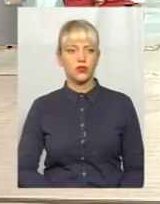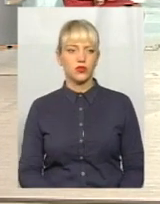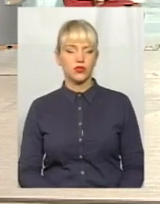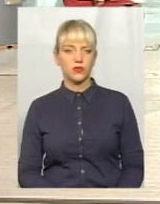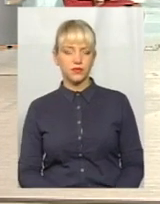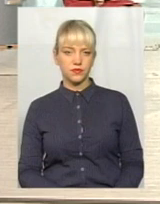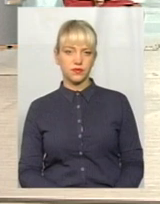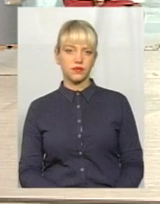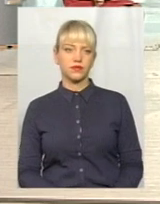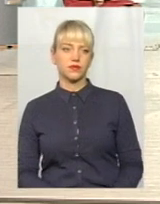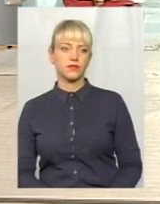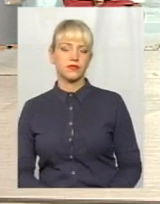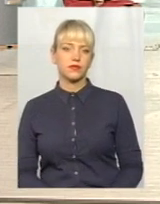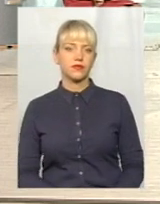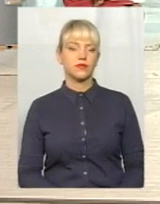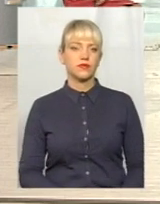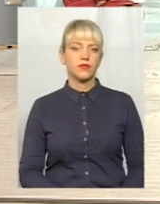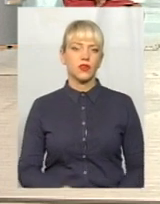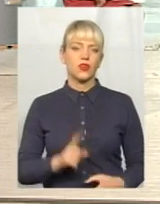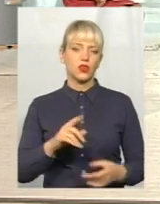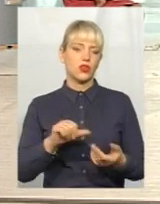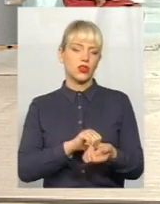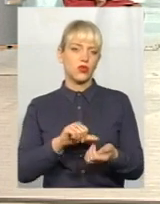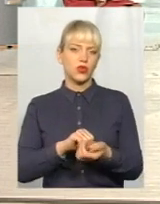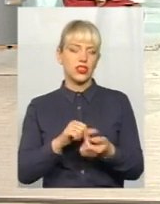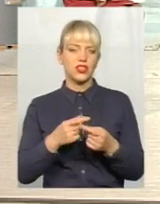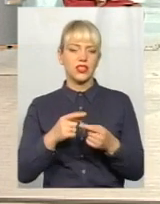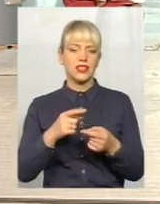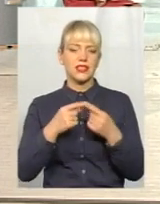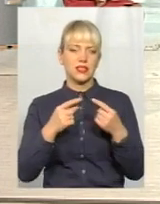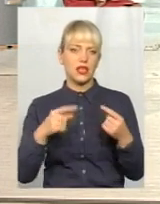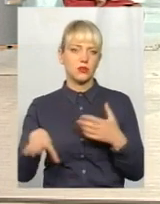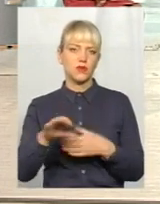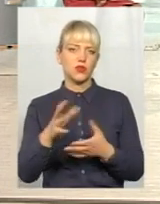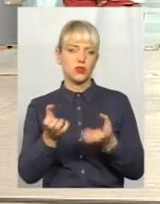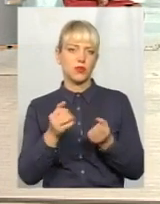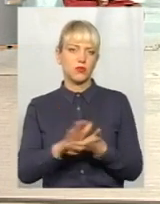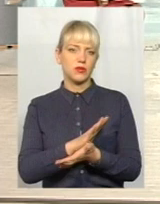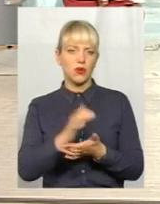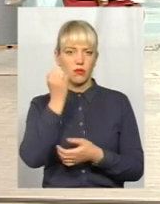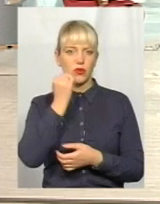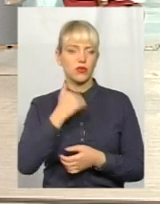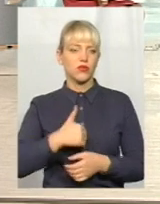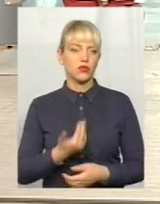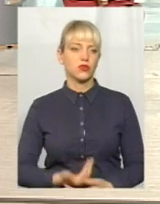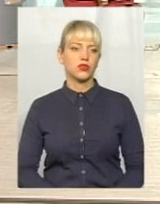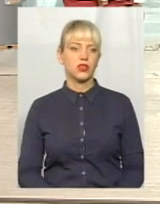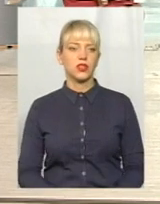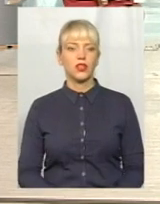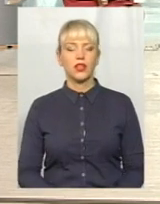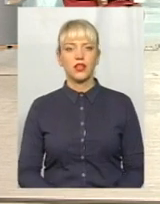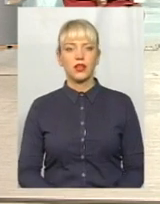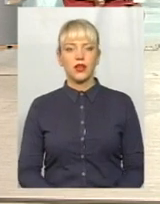мені, бо отримує наркотичні засоби. Дешкласно. Дякую. Дякуємо вам. Пані Юна, тут, власне,